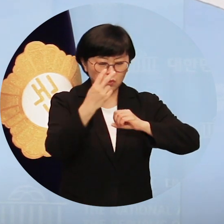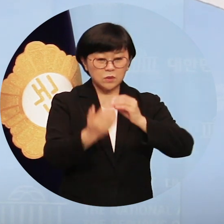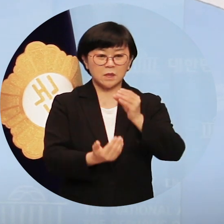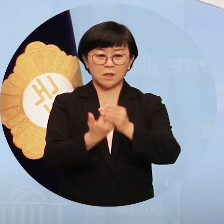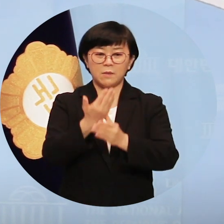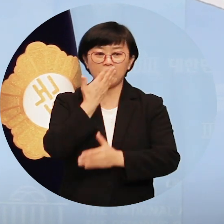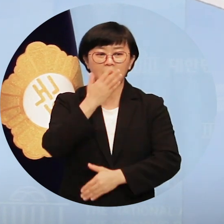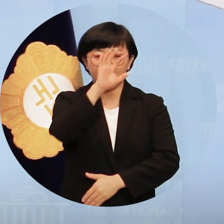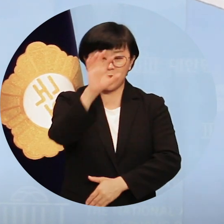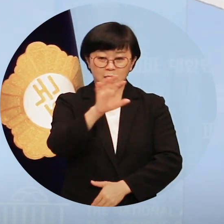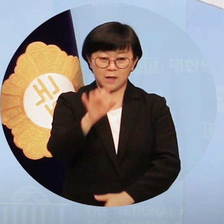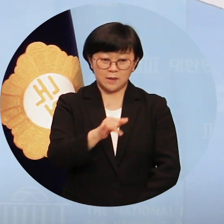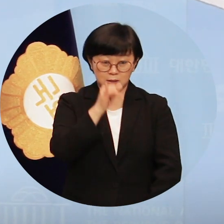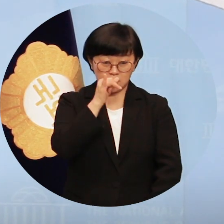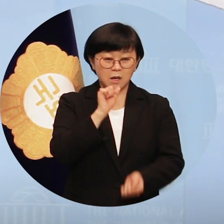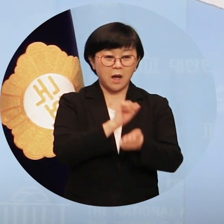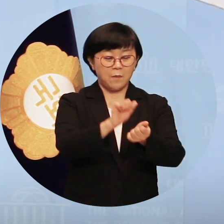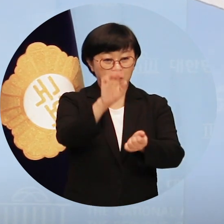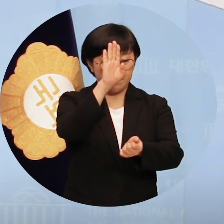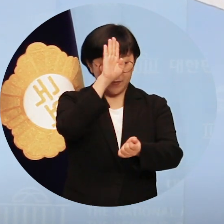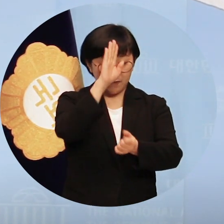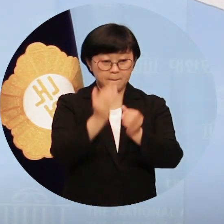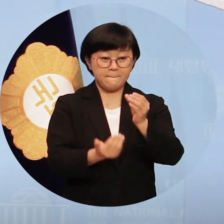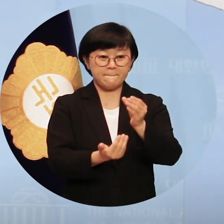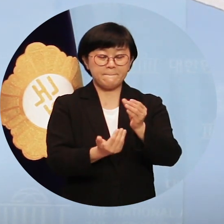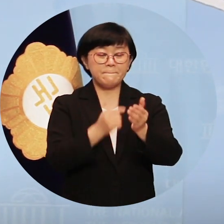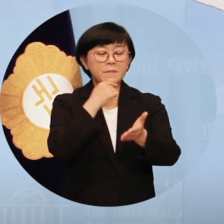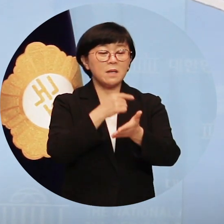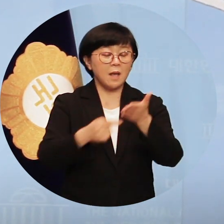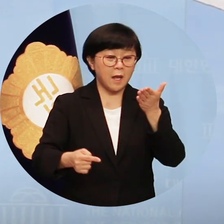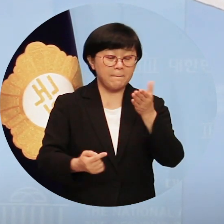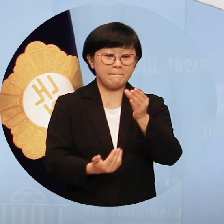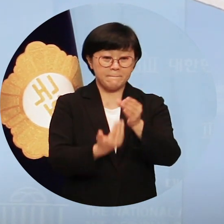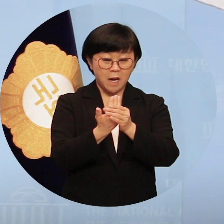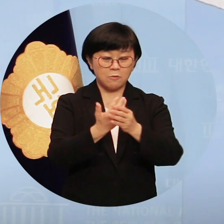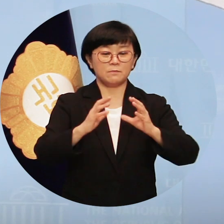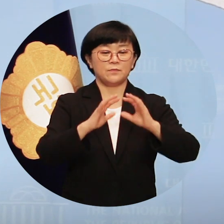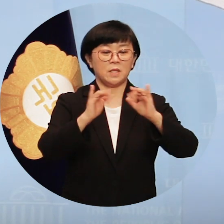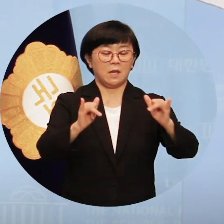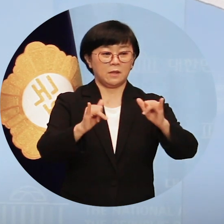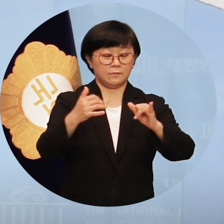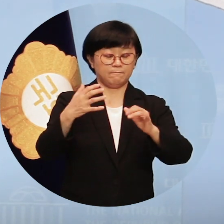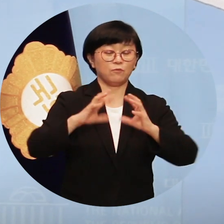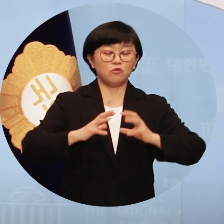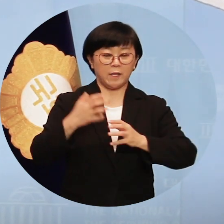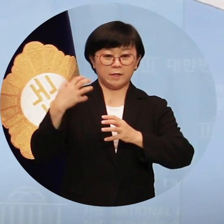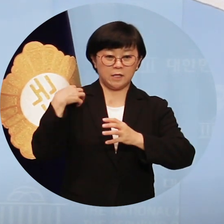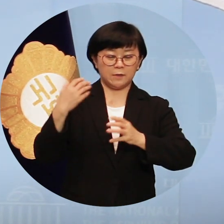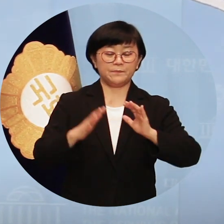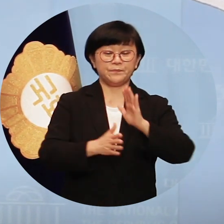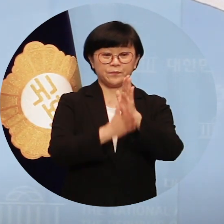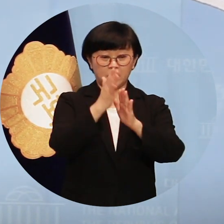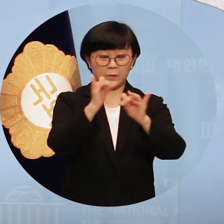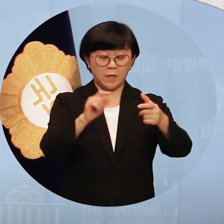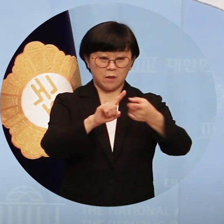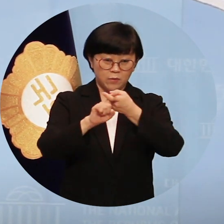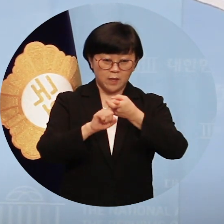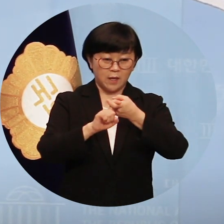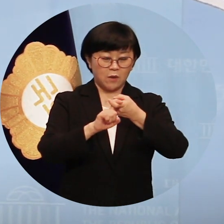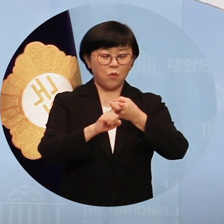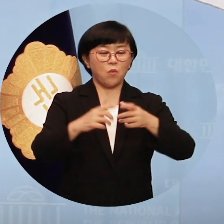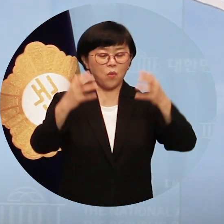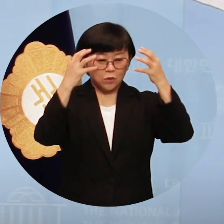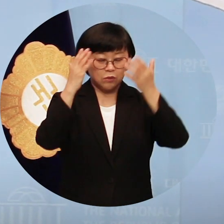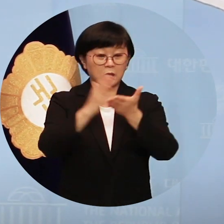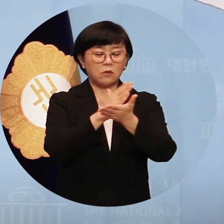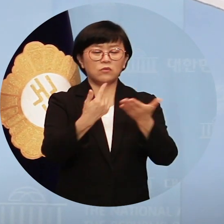매우 높습니다. 감염병 재난시의 국가의 책임, 시민의 연대, 고통분담을 제도화하기